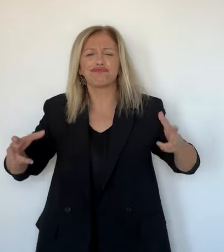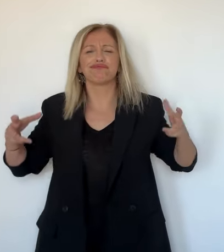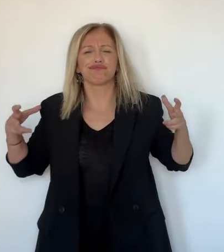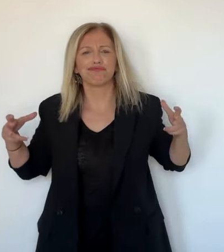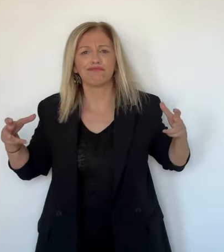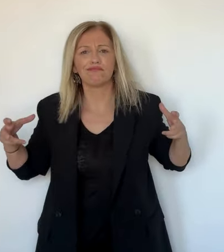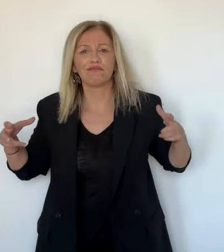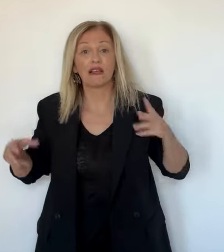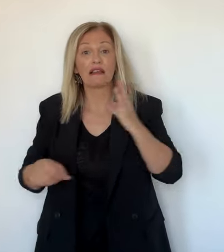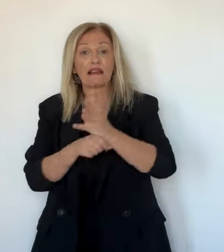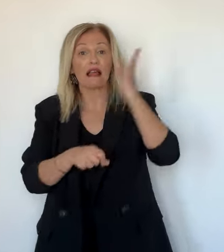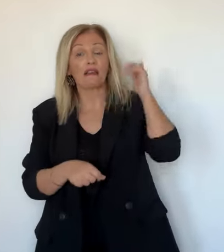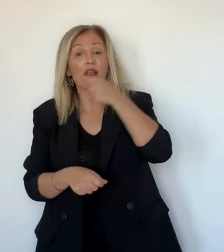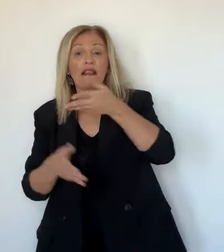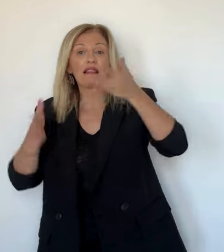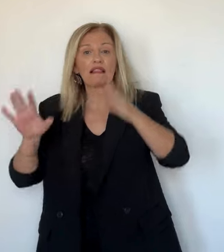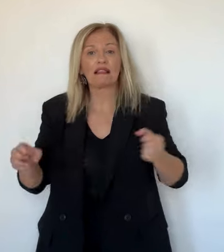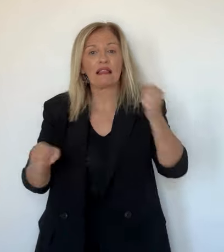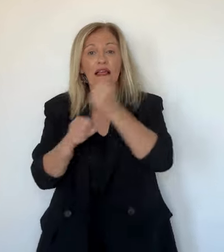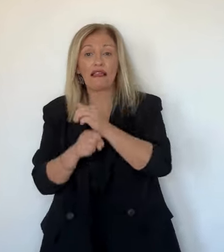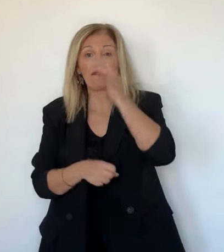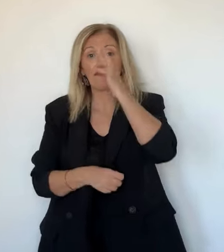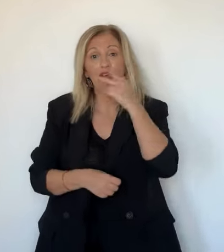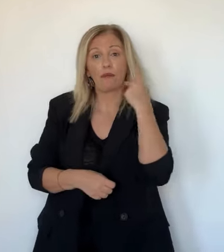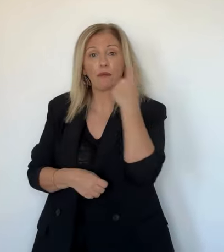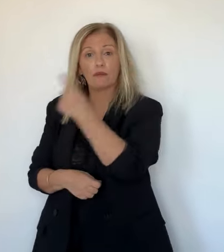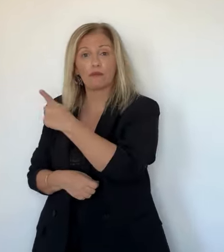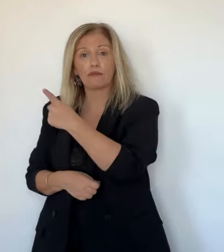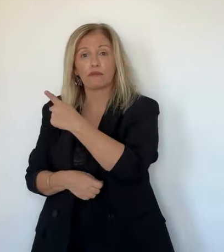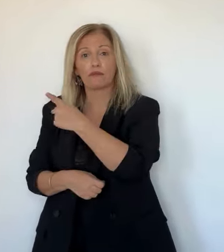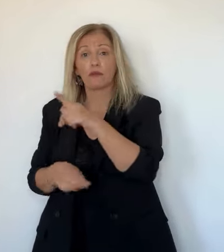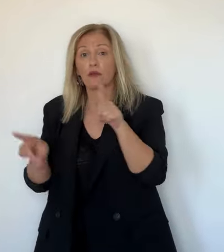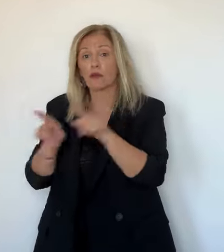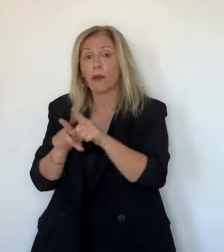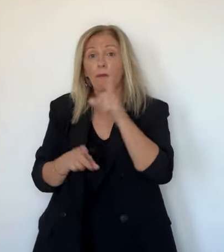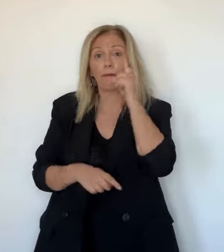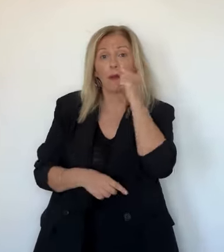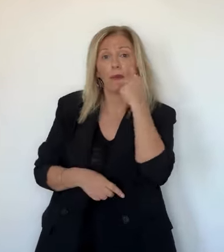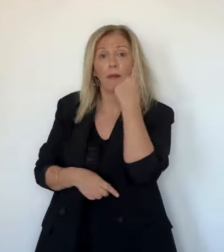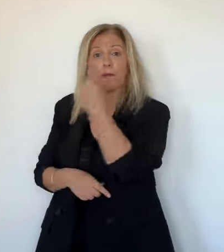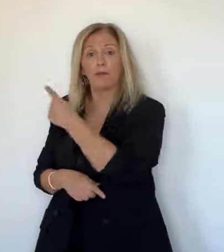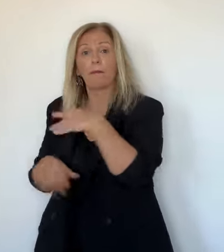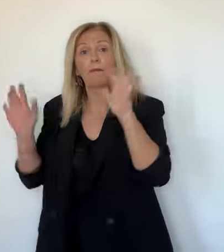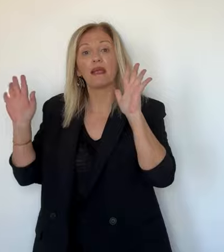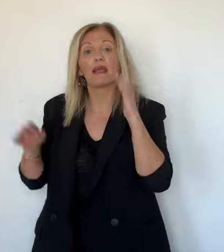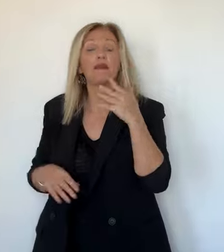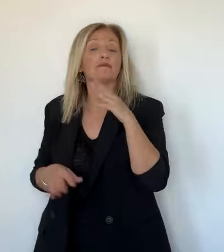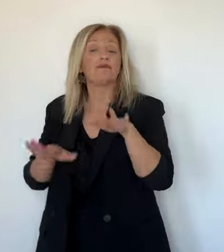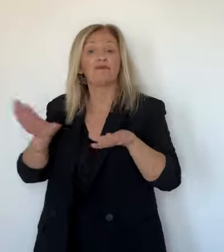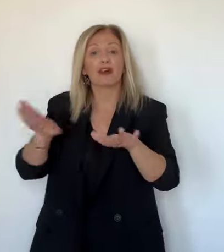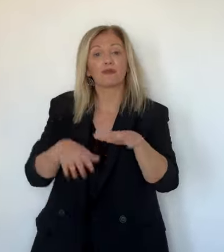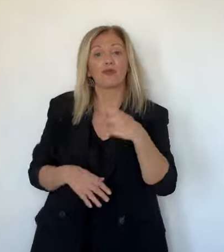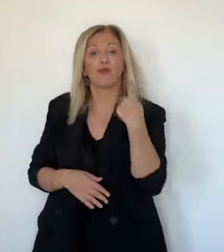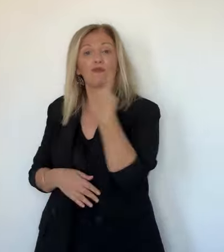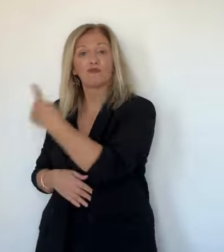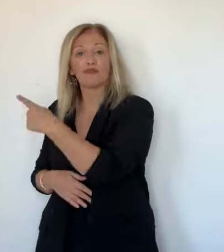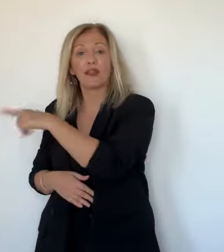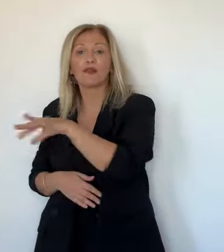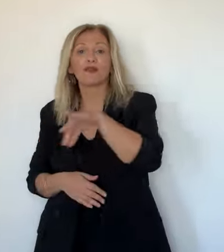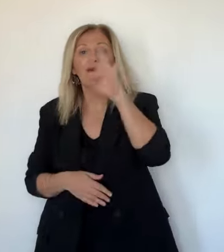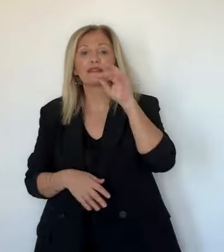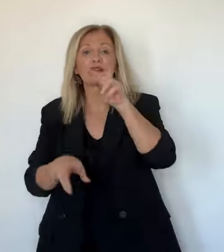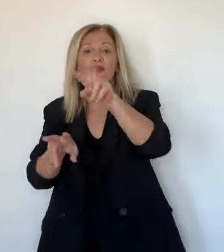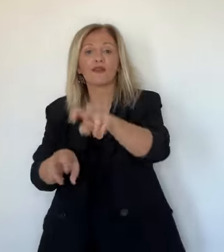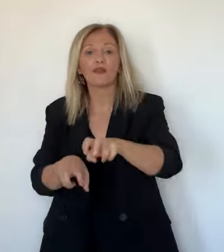décidé de créer son exploitation à côté de celle de son père. Elle marche dans ses pas, mais à sa façon. Car elle, mise avant tout sur un autre fruit,